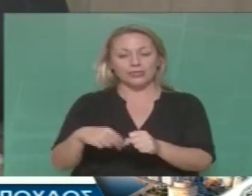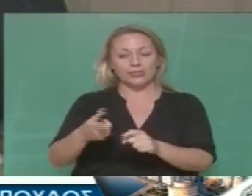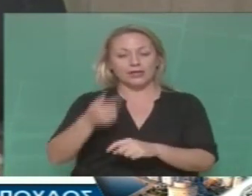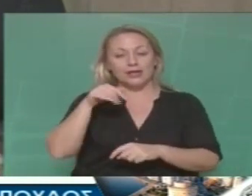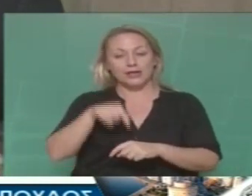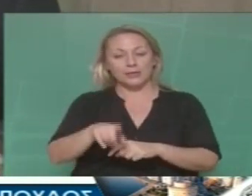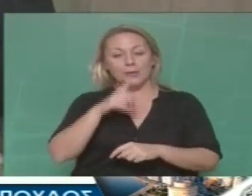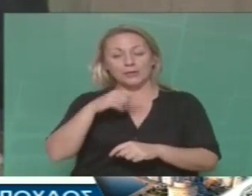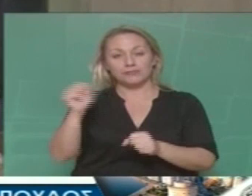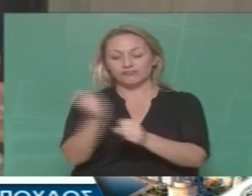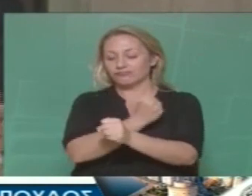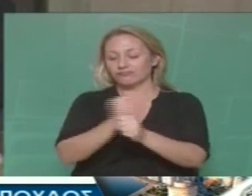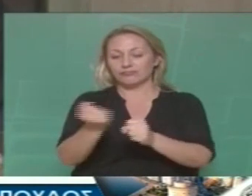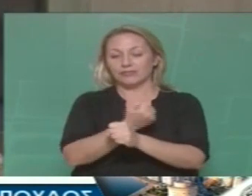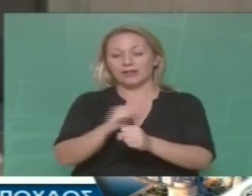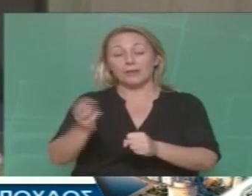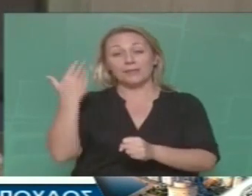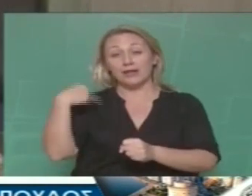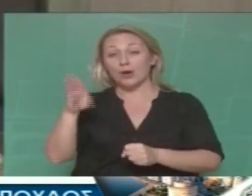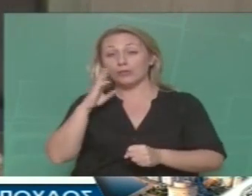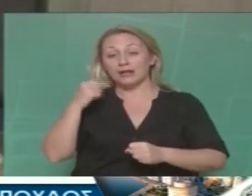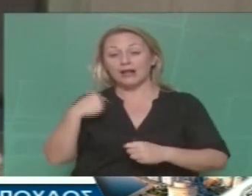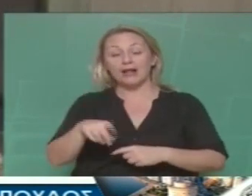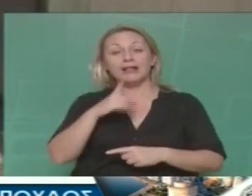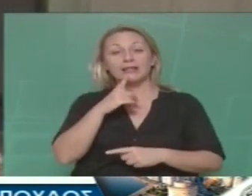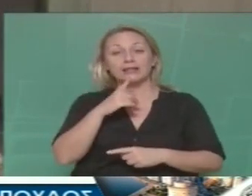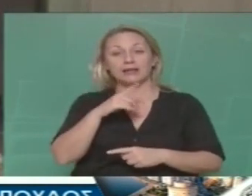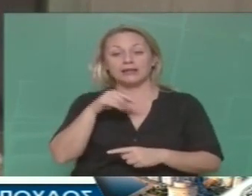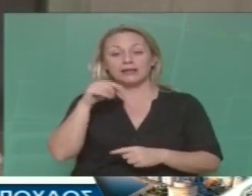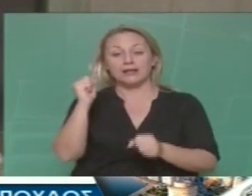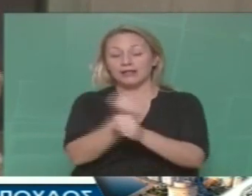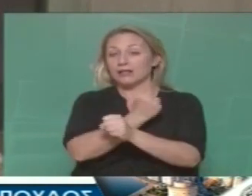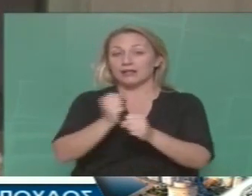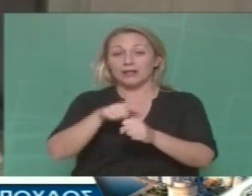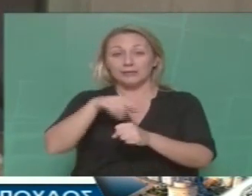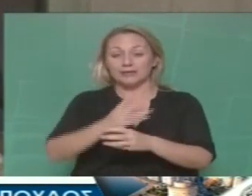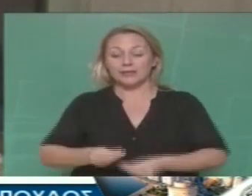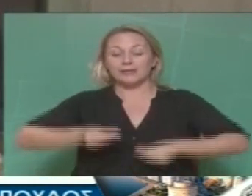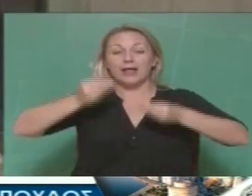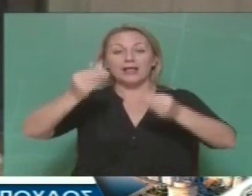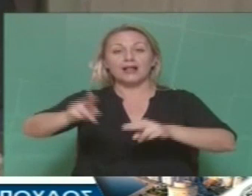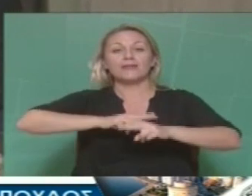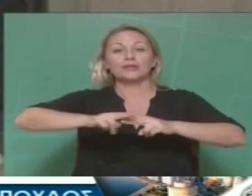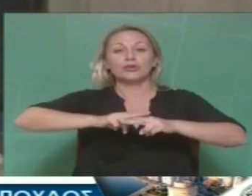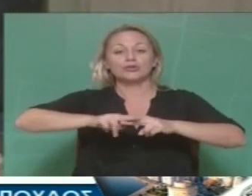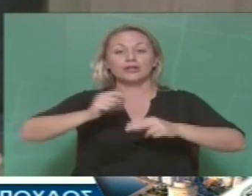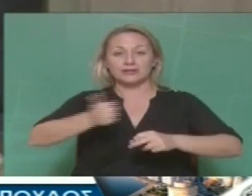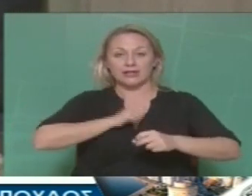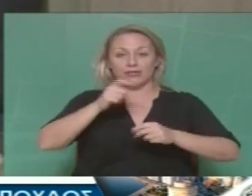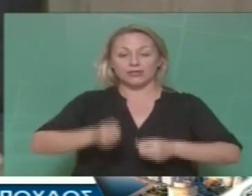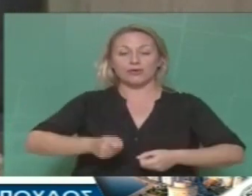πέρασε δυστυχώς το Δημοτικό Συμβούλιο επί Δημαρχές Μπουτάρη, να δοθεί η συντήρηση του μηχανολογικού μέσων του Δήμου σε ιδιότη.